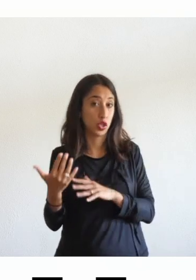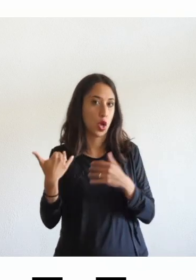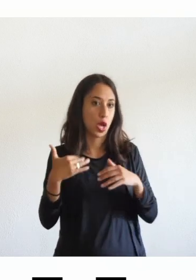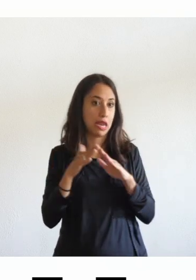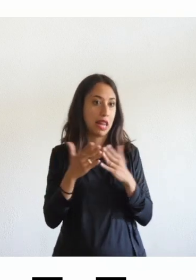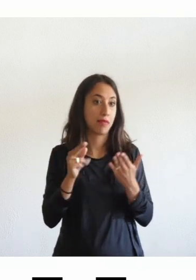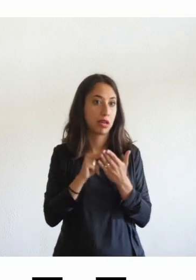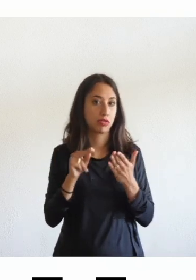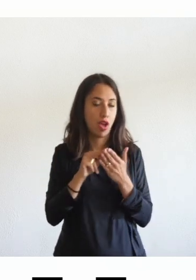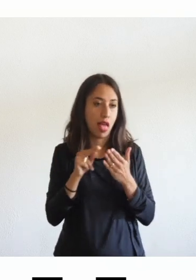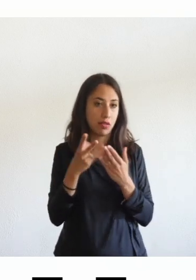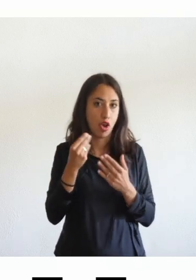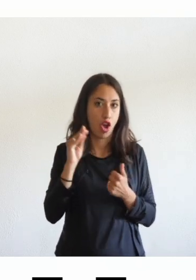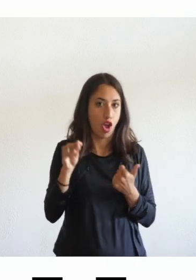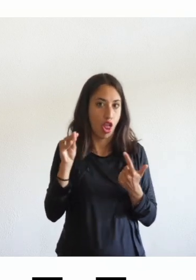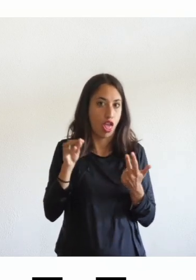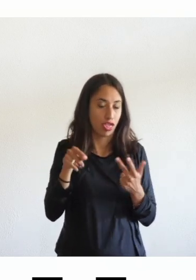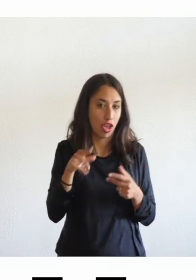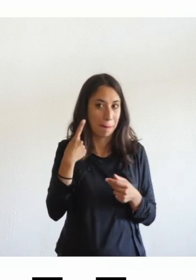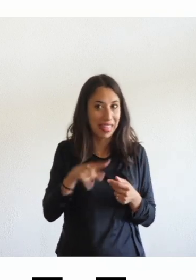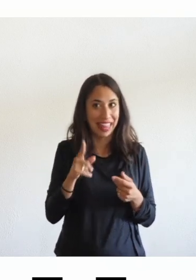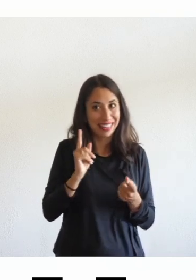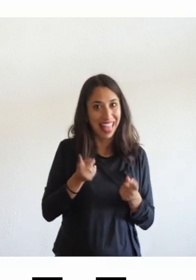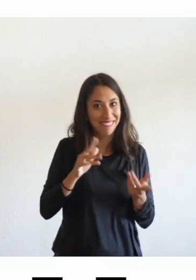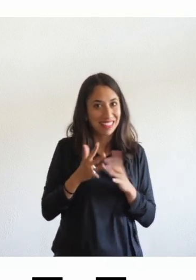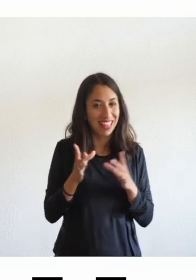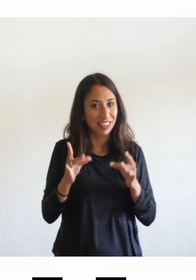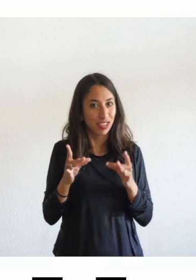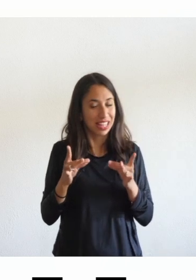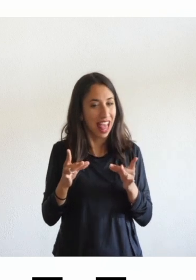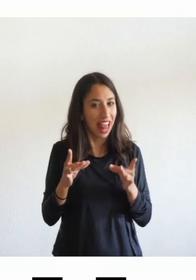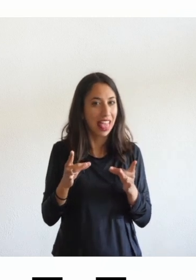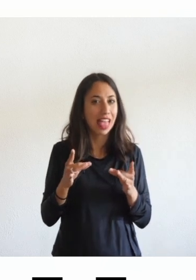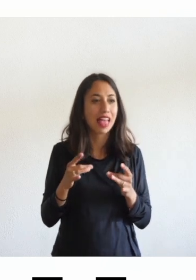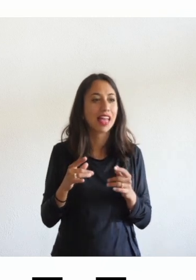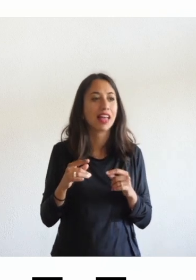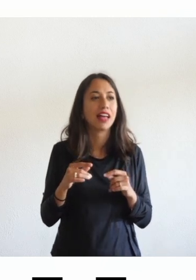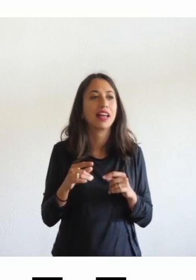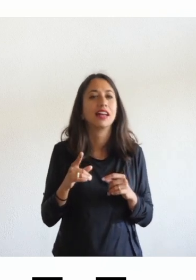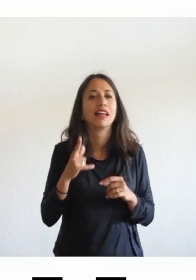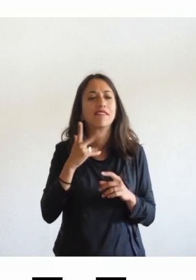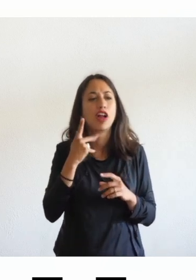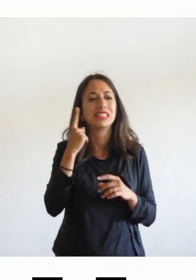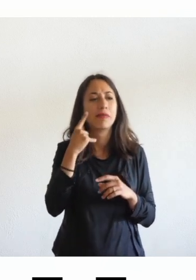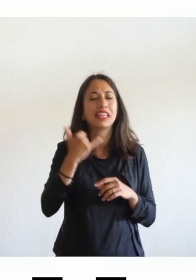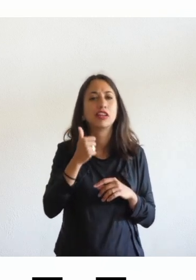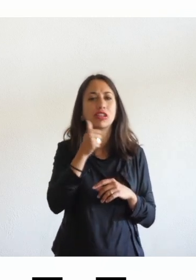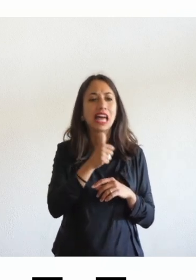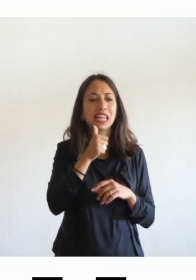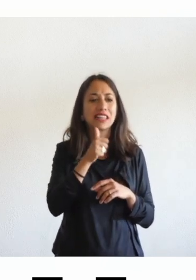libri scolastici la domanda di quest'anno l'intelligenza artificiale